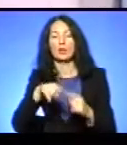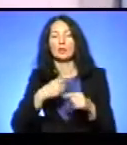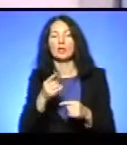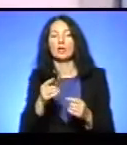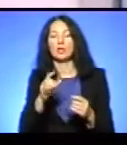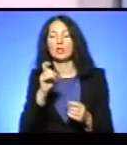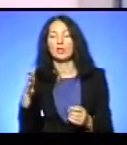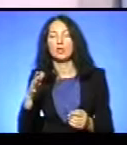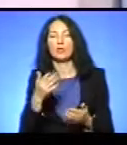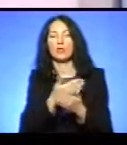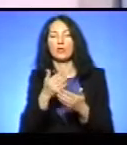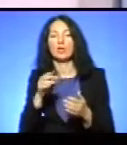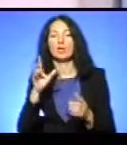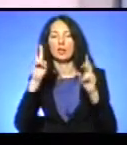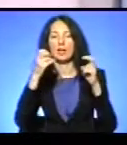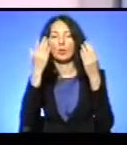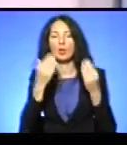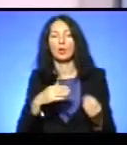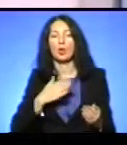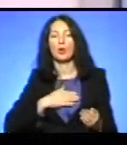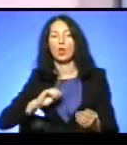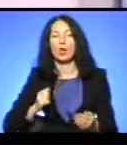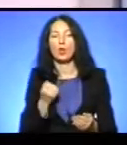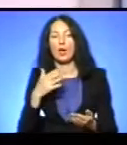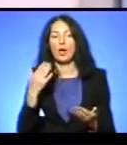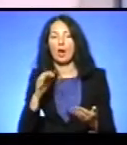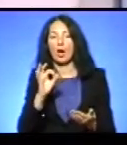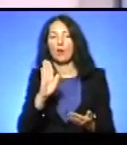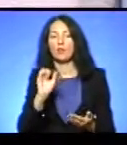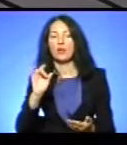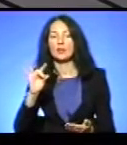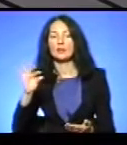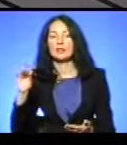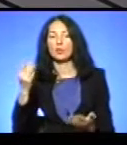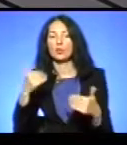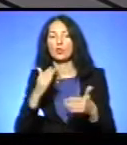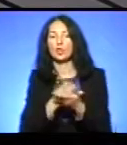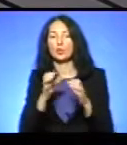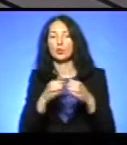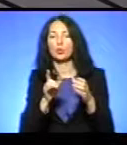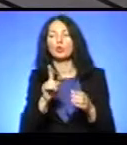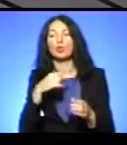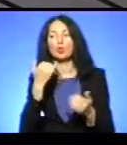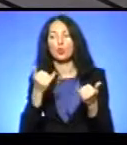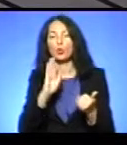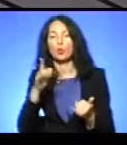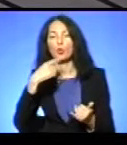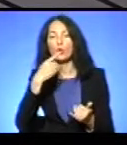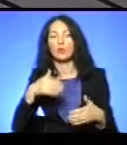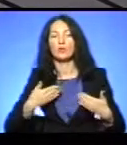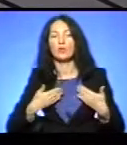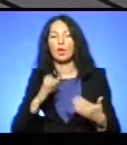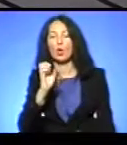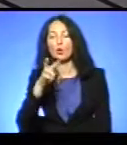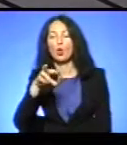тема дня. Моя колега Анна Василенко вже є у студії. Про що сьогодні будете говорити? Вітаю, Соломія та доброго